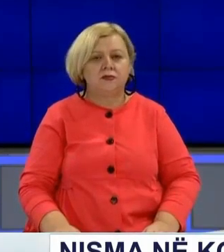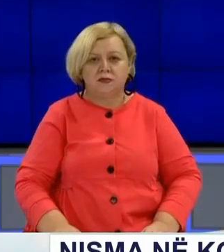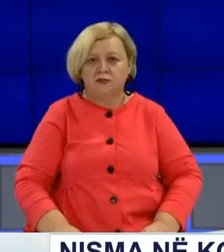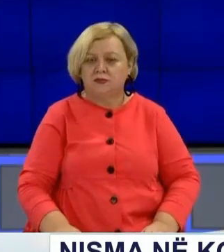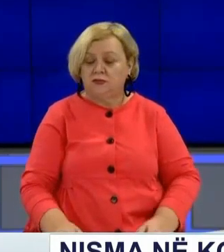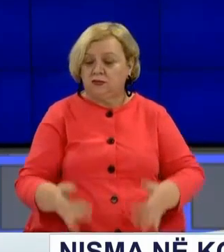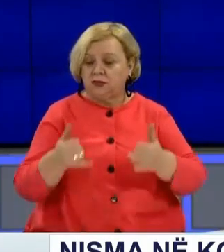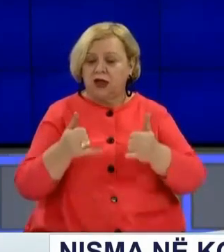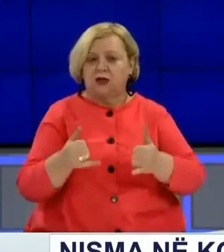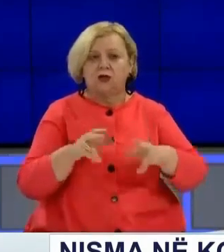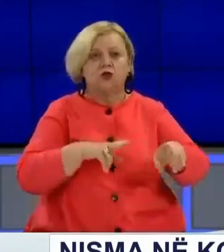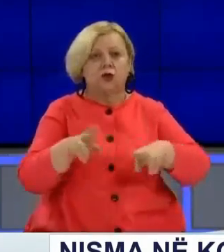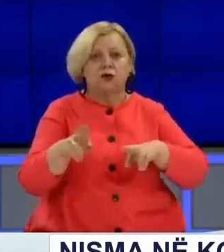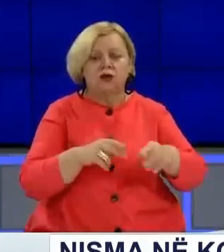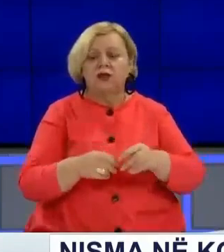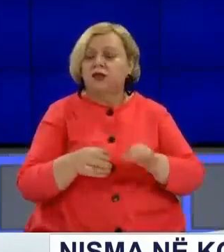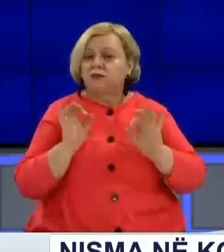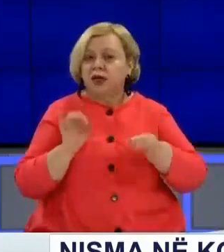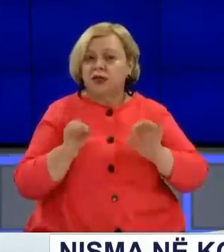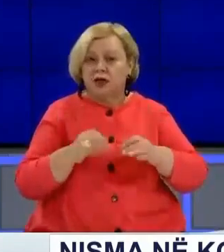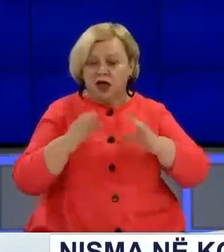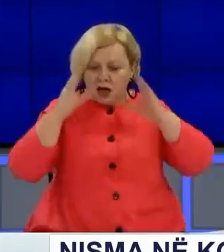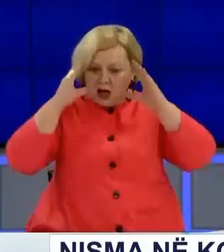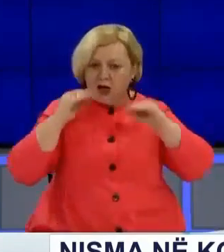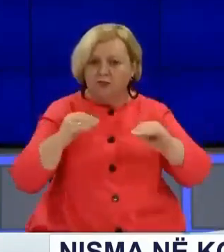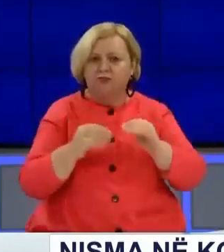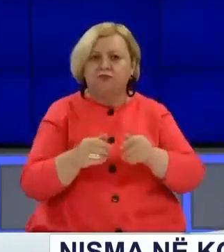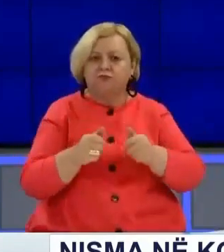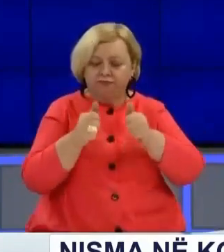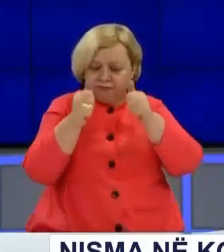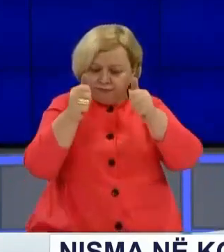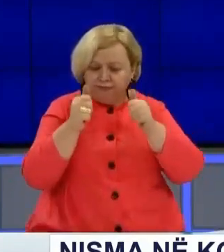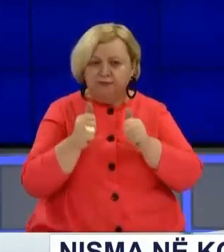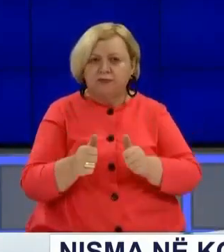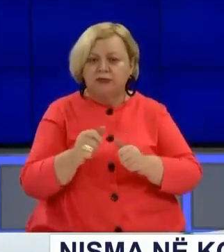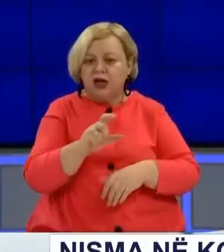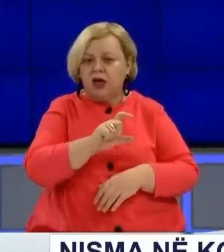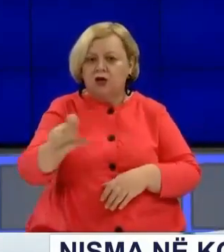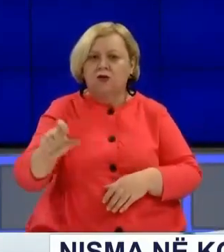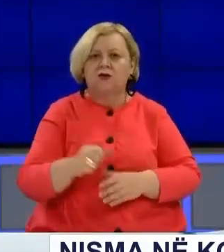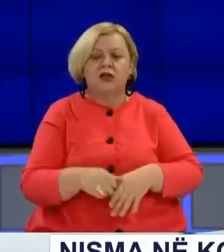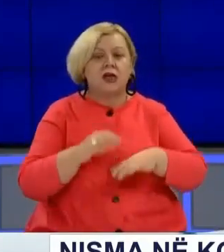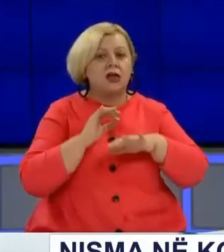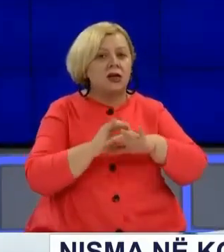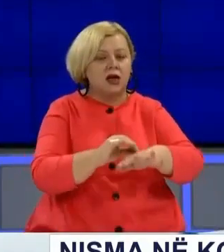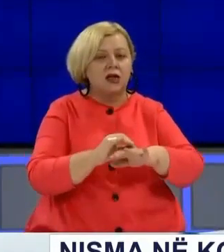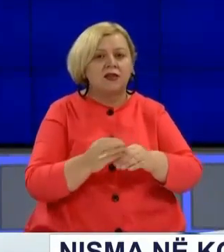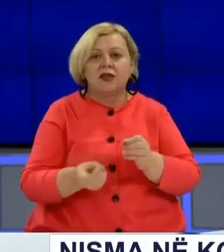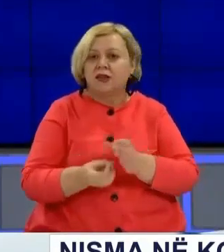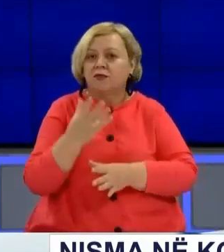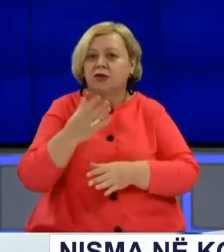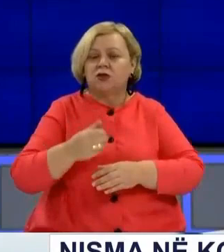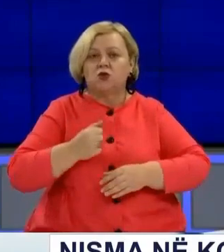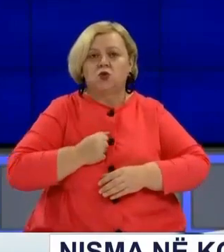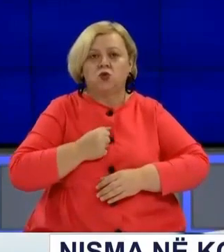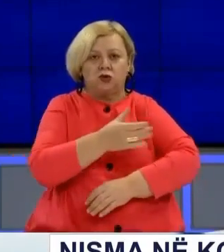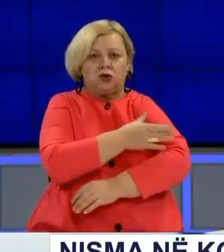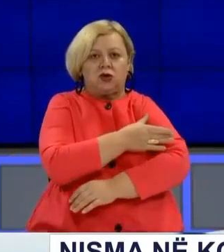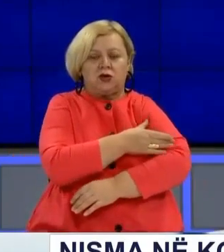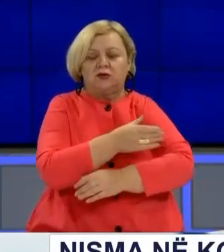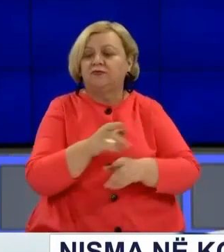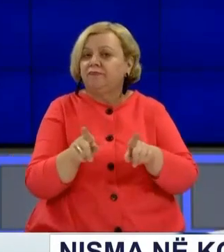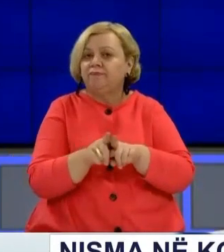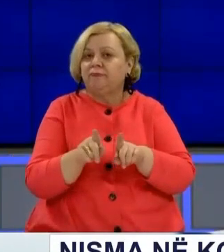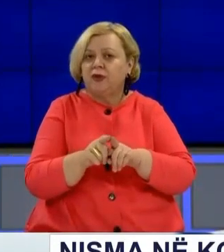Deri më tani gjukata speciale në Hag ka publikuar dhe ngritur aktakuza vetëm da i krerëve dhe themeluezve të uqëkës, por e